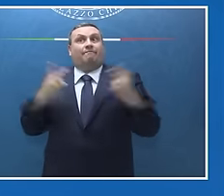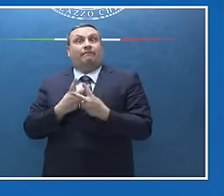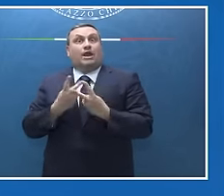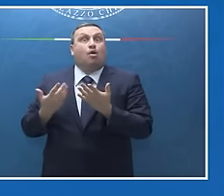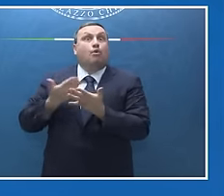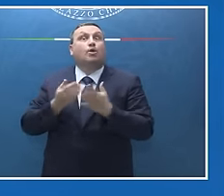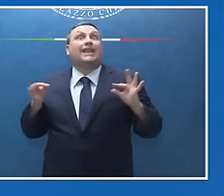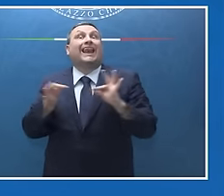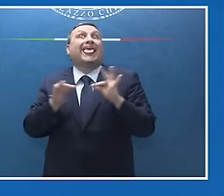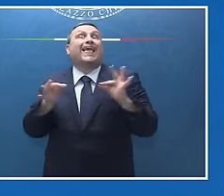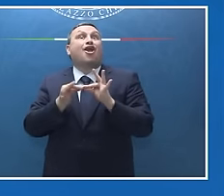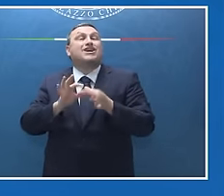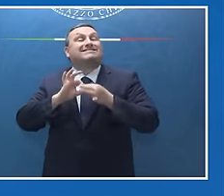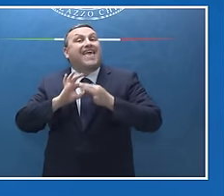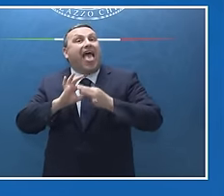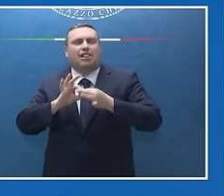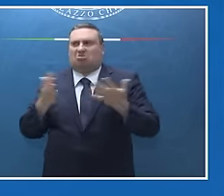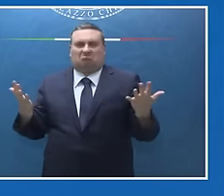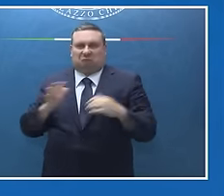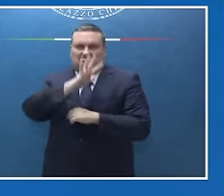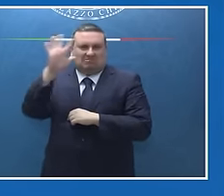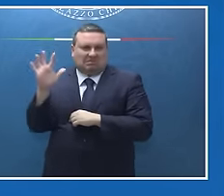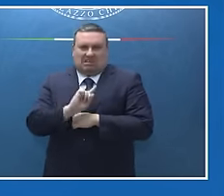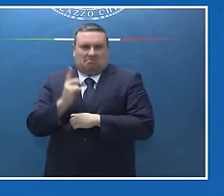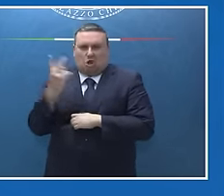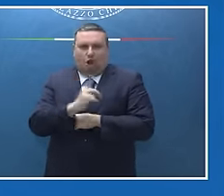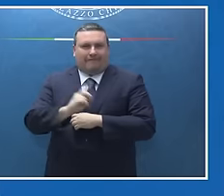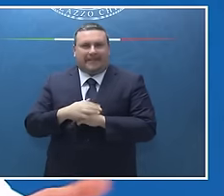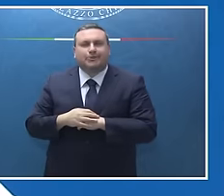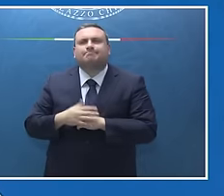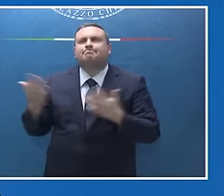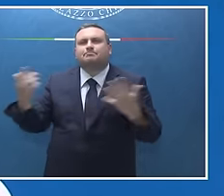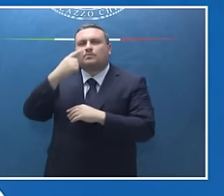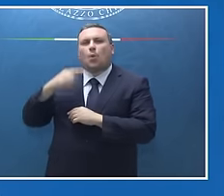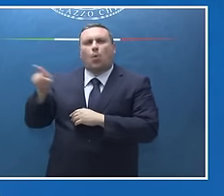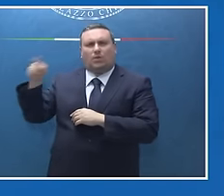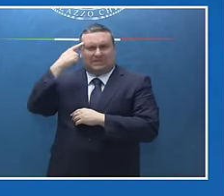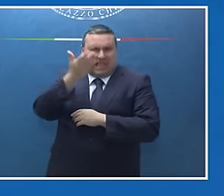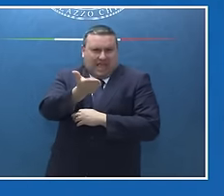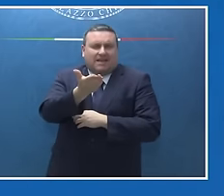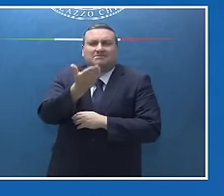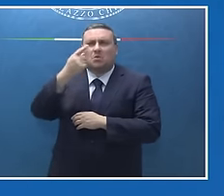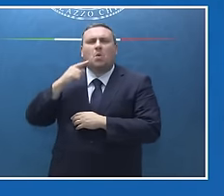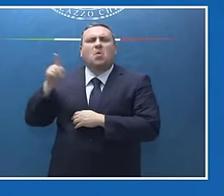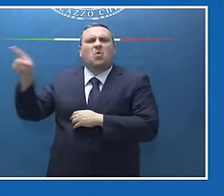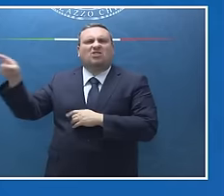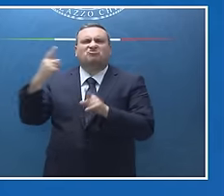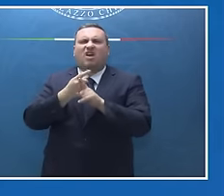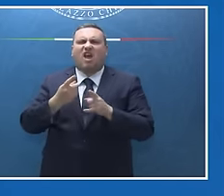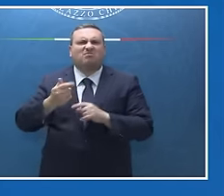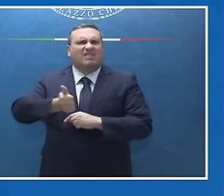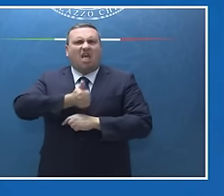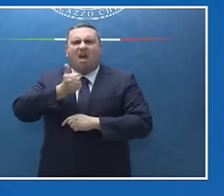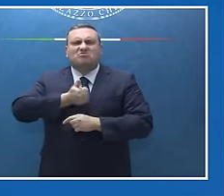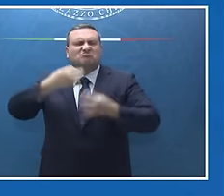Lei sa meglio di me che la Russia ha, diciamo così, unilateralmente annesso quattro regioni